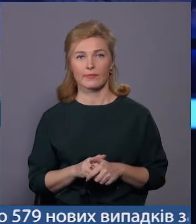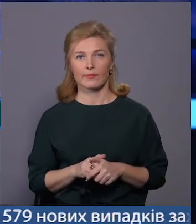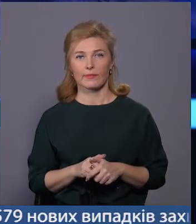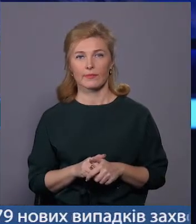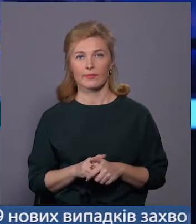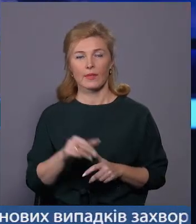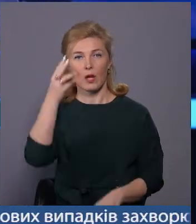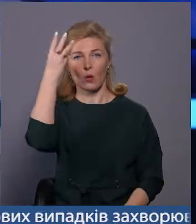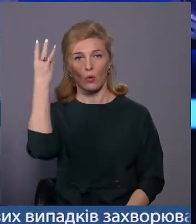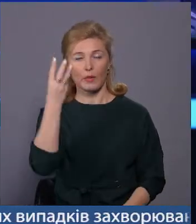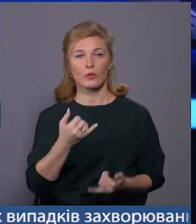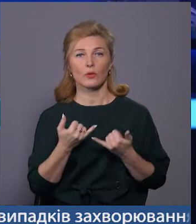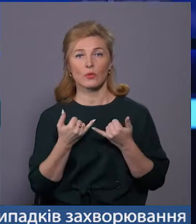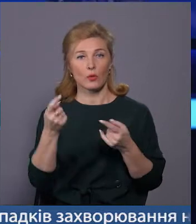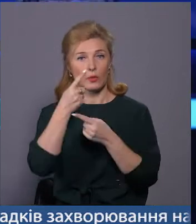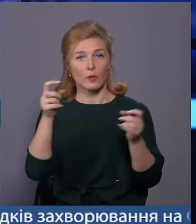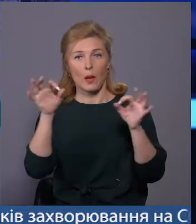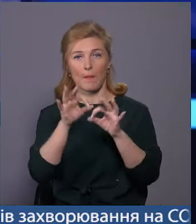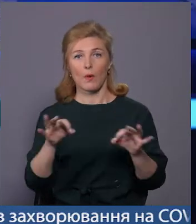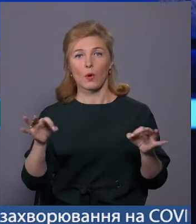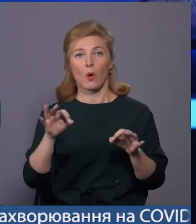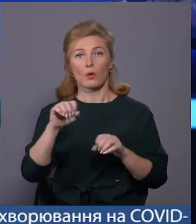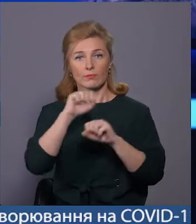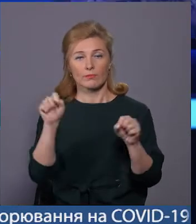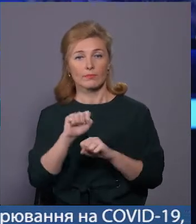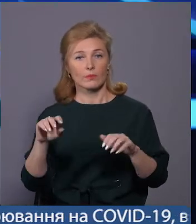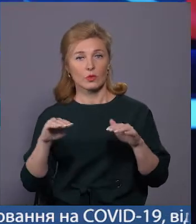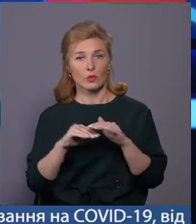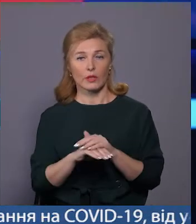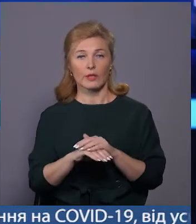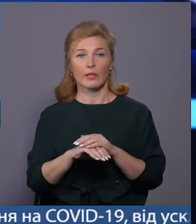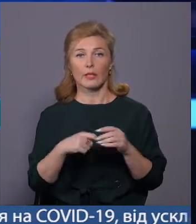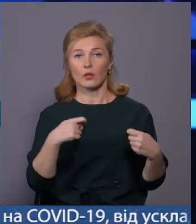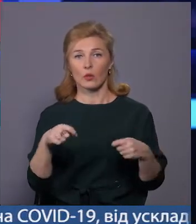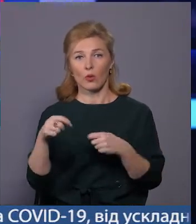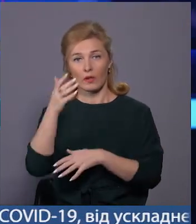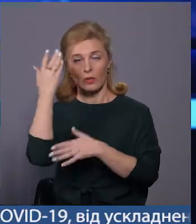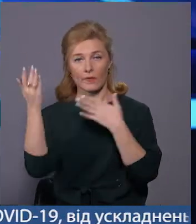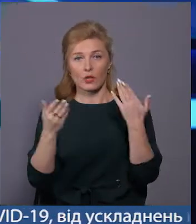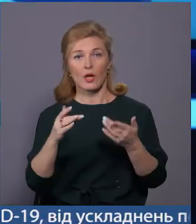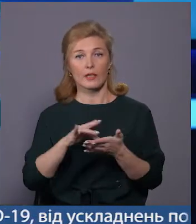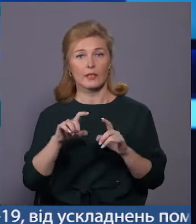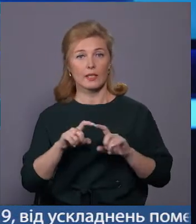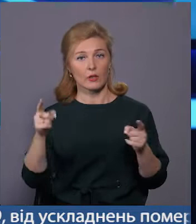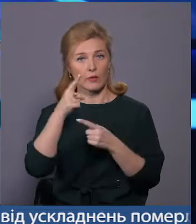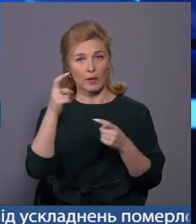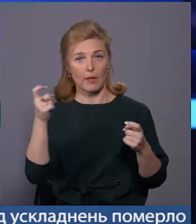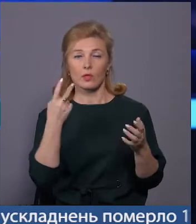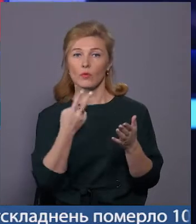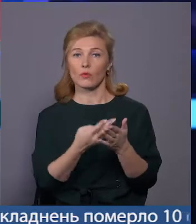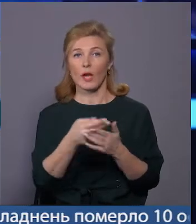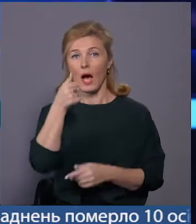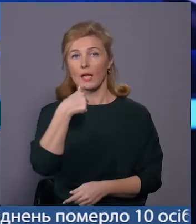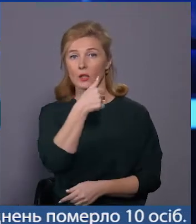У Хмельницькому сьогодні повідомили про замінування шкіл та торговельно-розважальних центрів. Інформація надійшла у вигляді